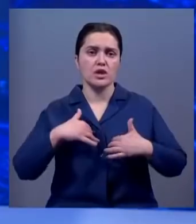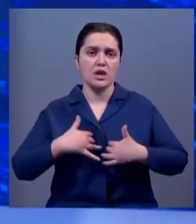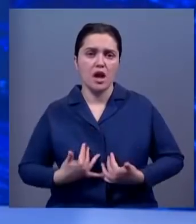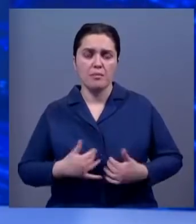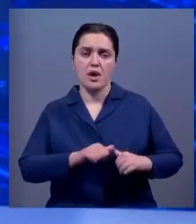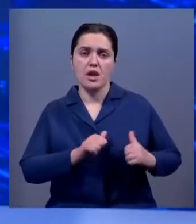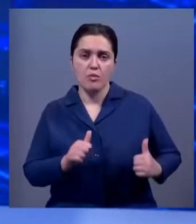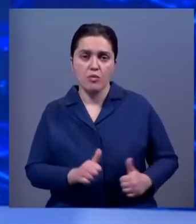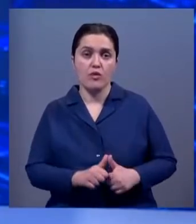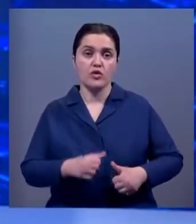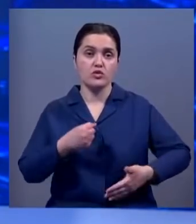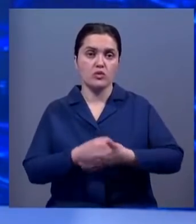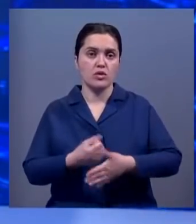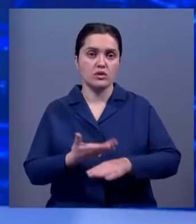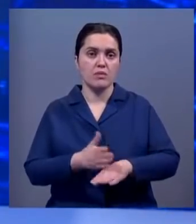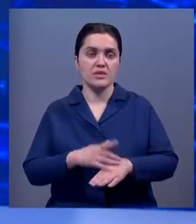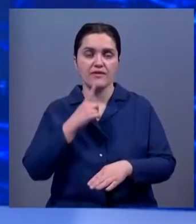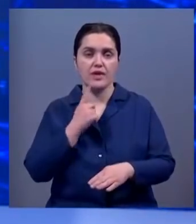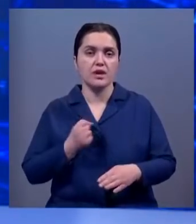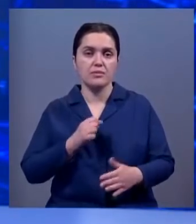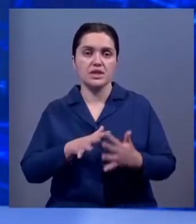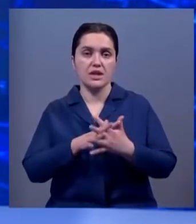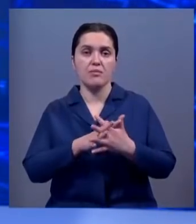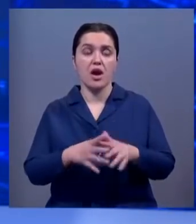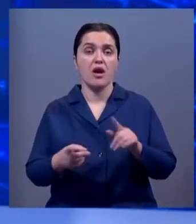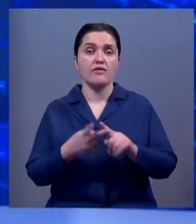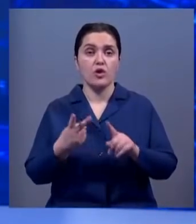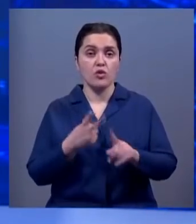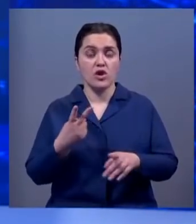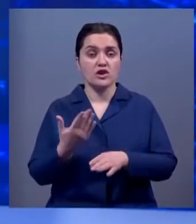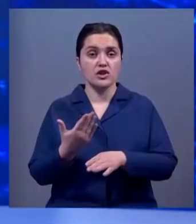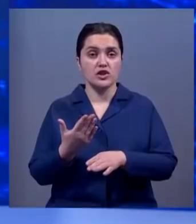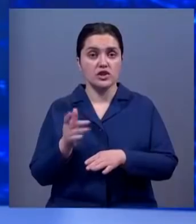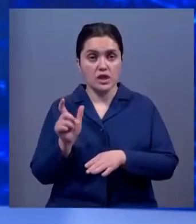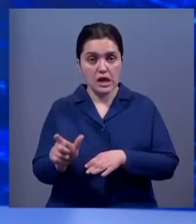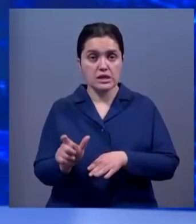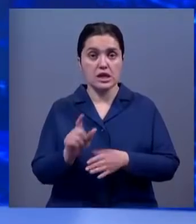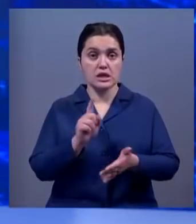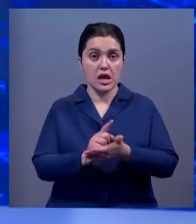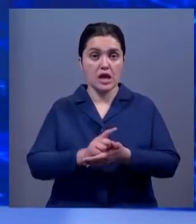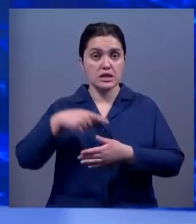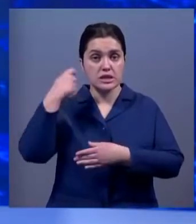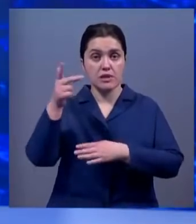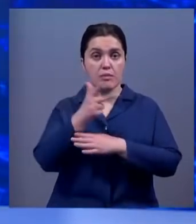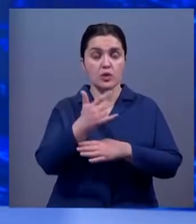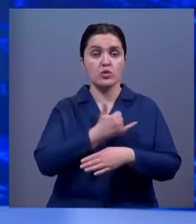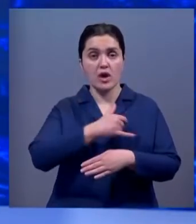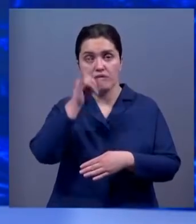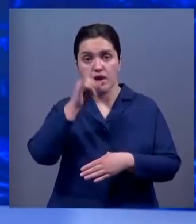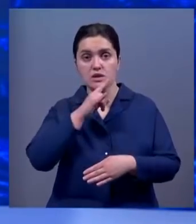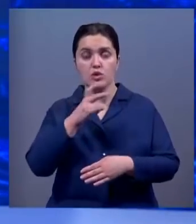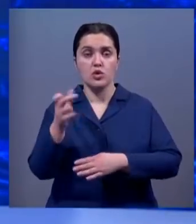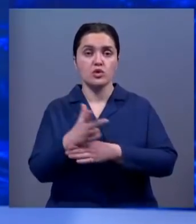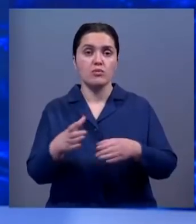яркой любовной линией до напряженного сюжета с военными действиями. Вторую часть картины должны были снимать у нас в Казахстане. Но